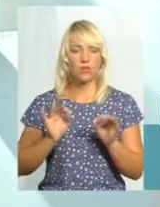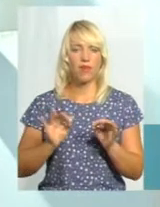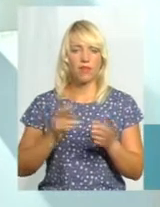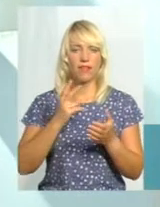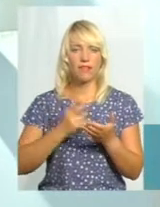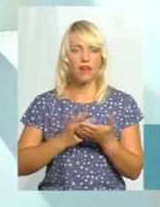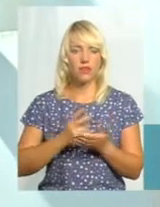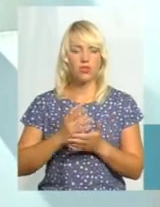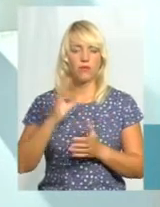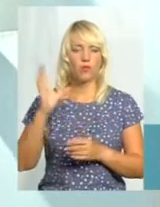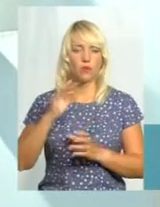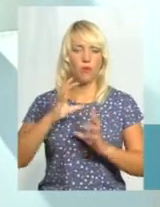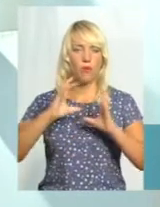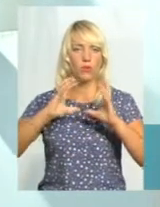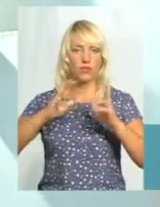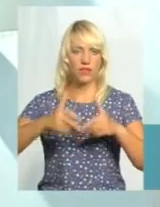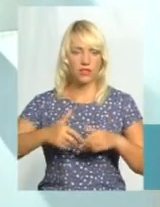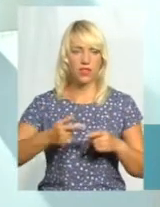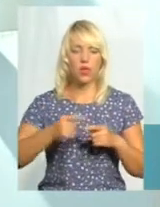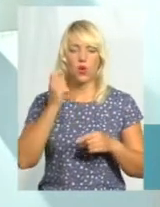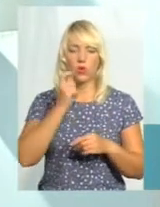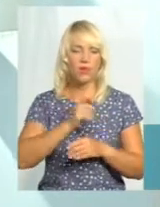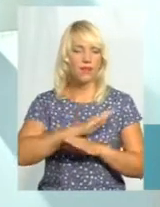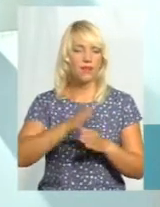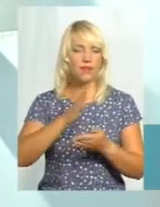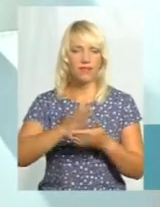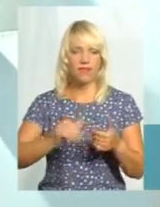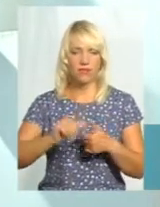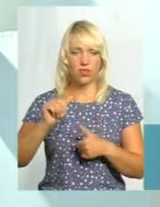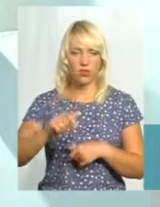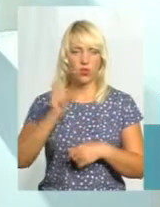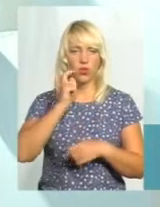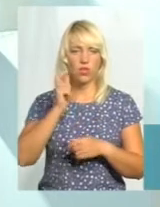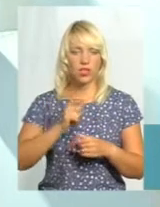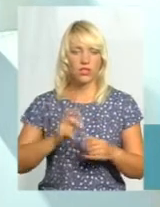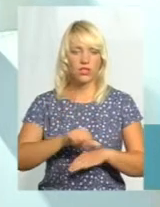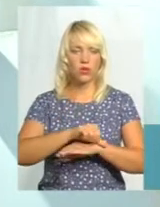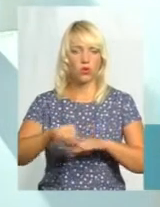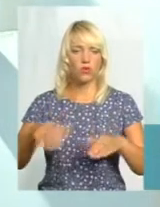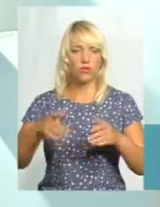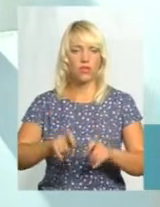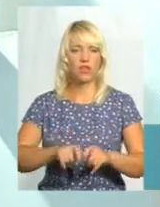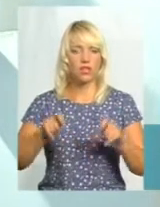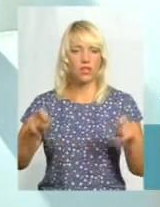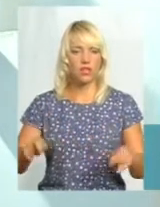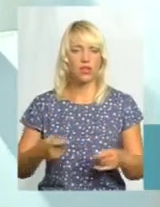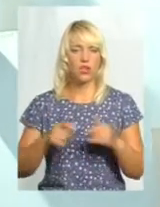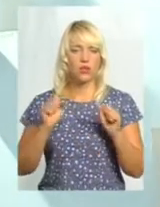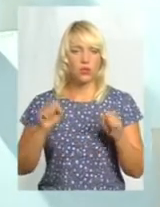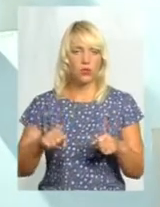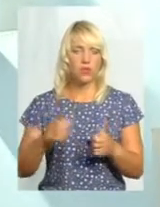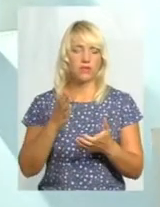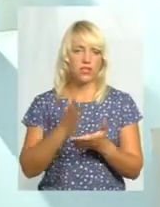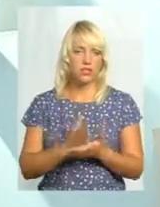Україна не є виключенням, тим більше сьогодні, коли відкриті кордони для українців і, в принципі, є можливість поїхати